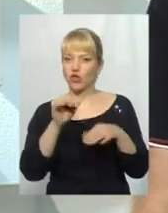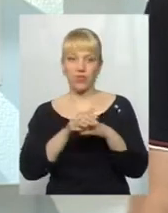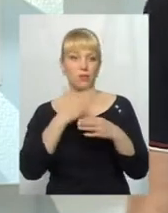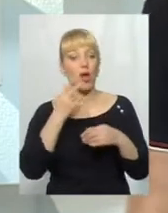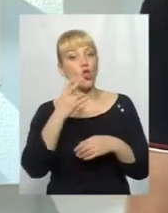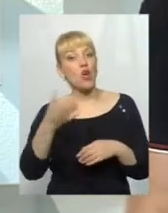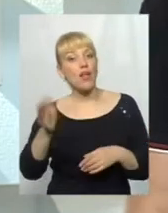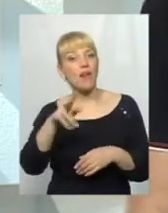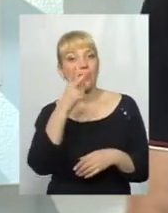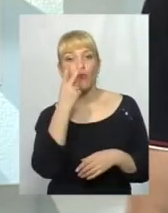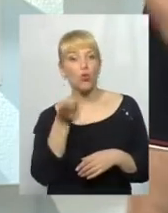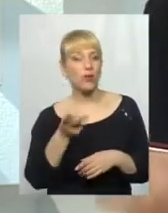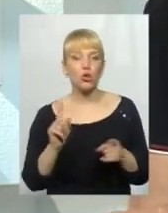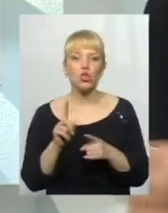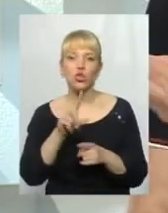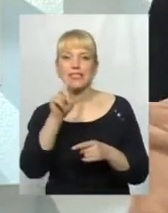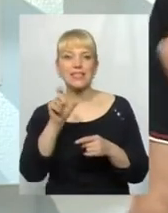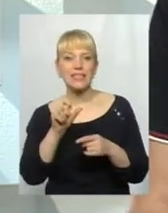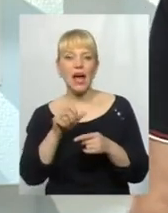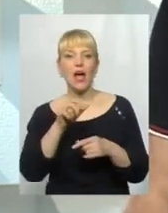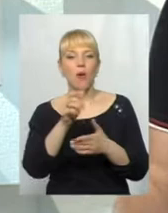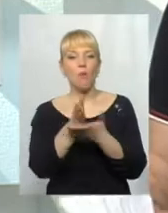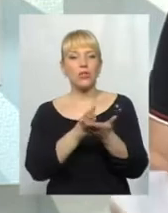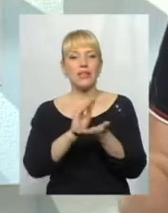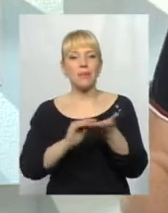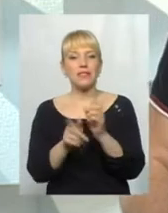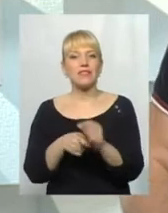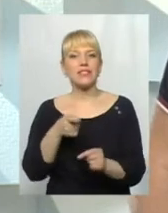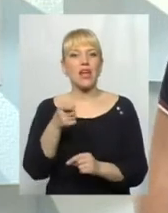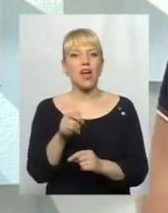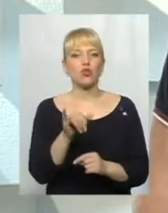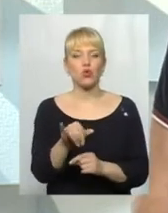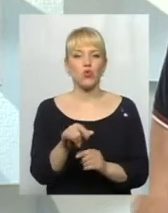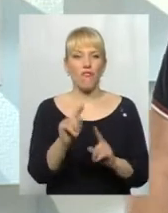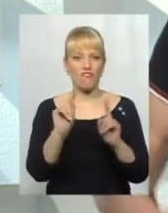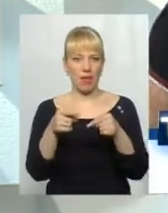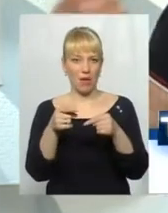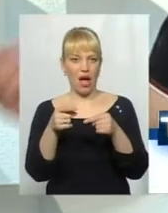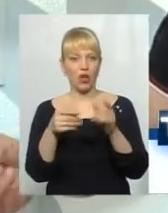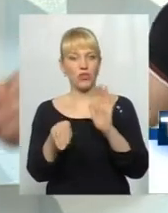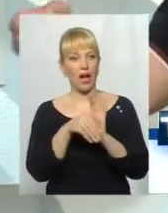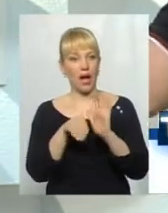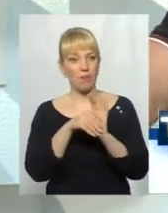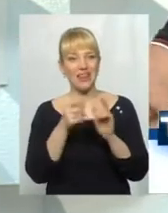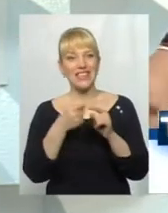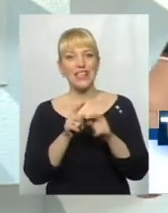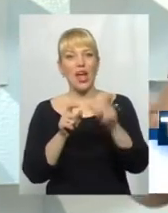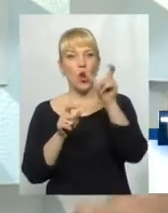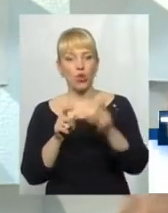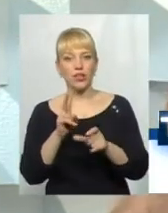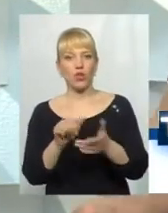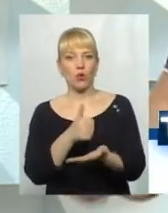подивимося, а що за посадовець написав заяву, що в нього вимагають хабар. Це людина, яка очолила